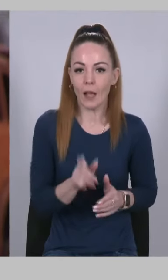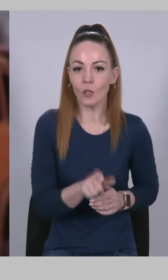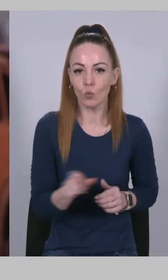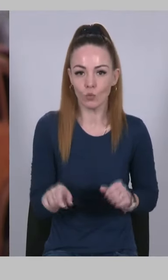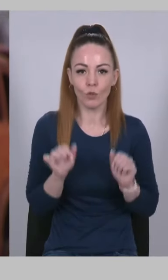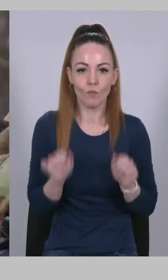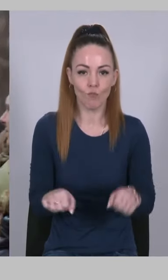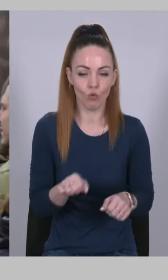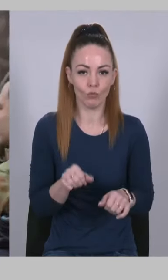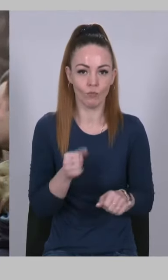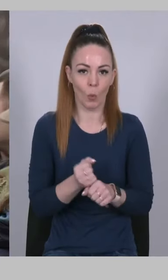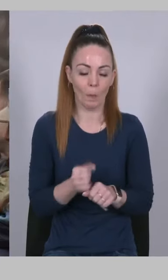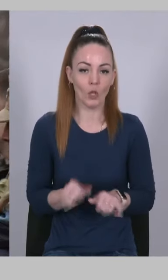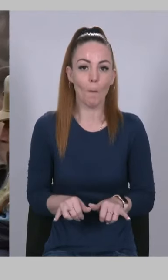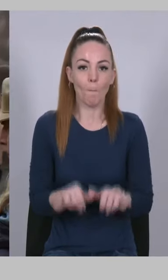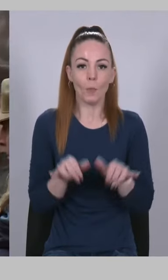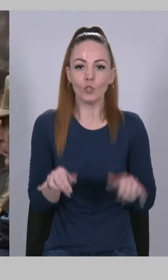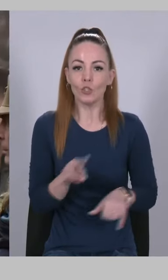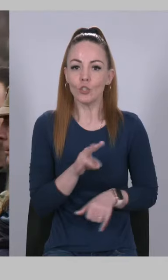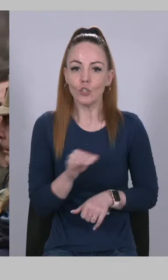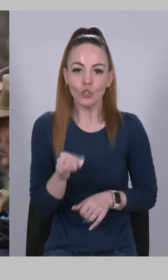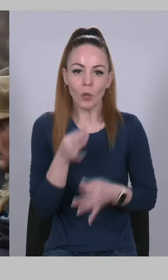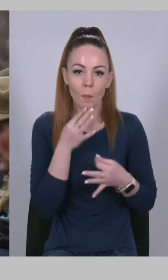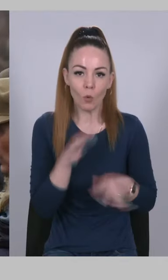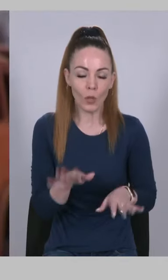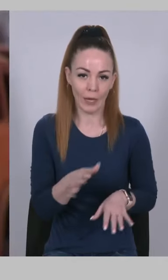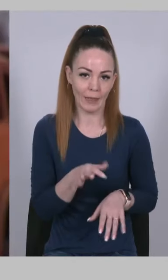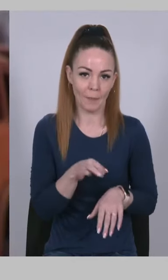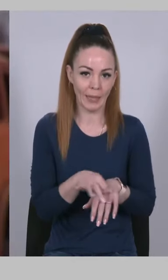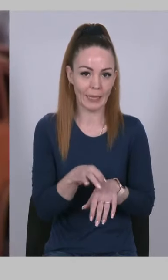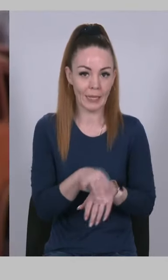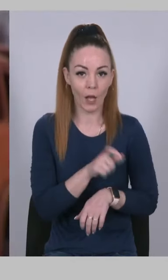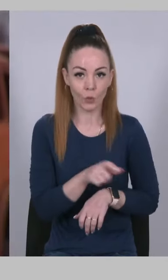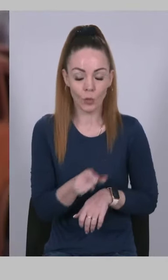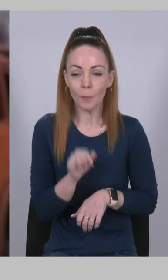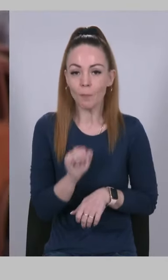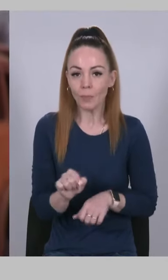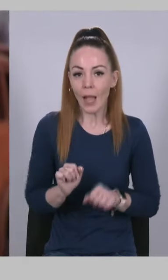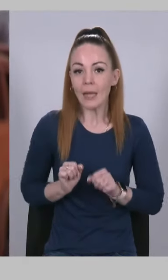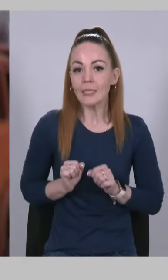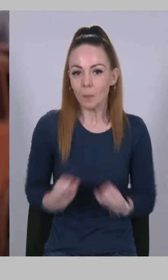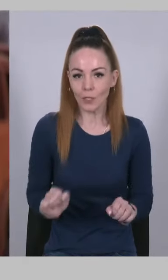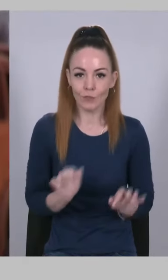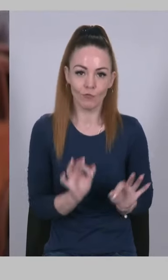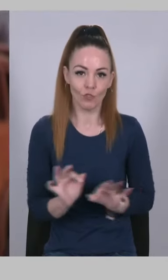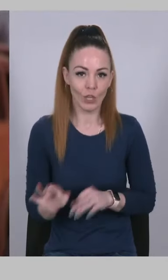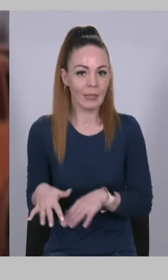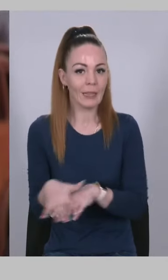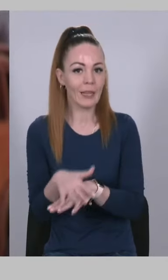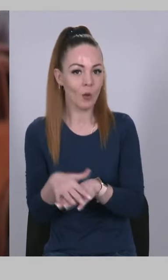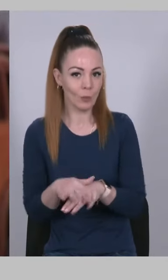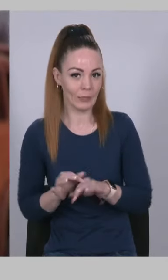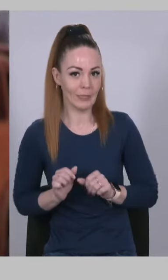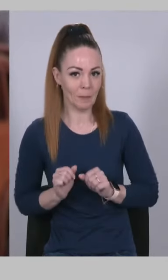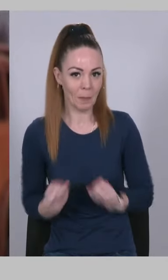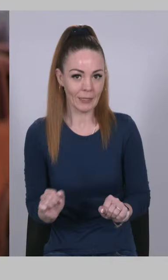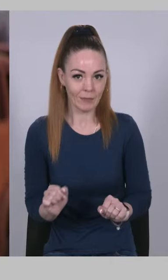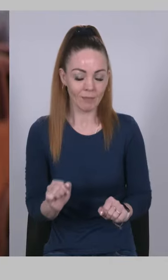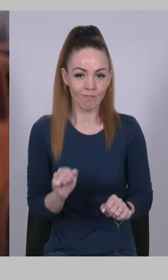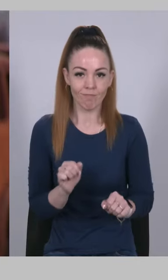зробити більше, ніж будь-який диктатор А сміливість, звичайно, народна сміливість